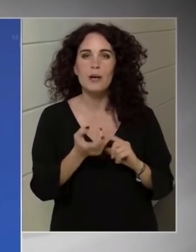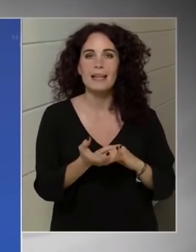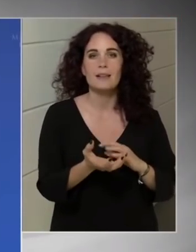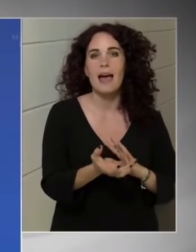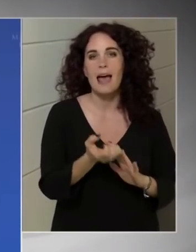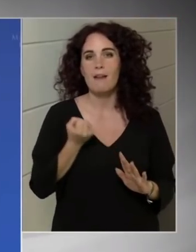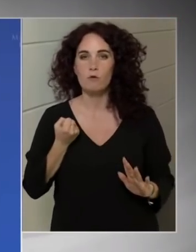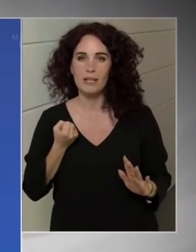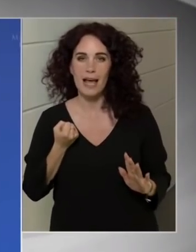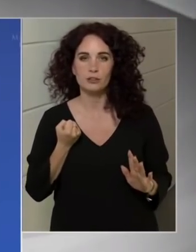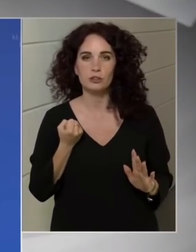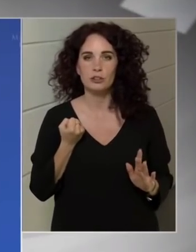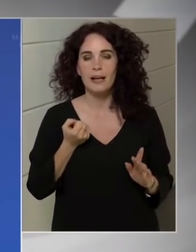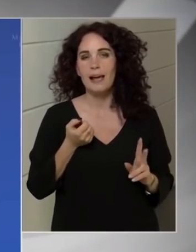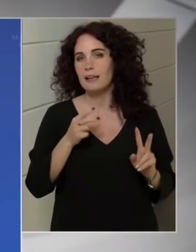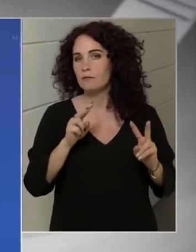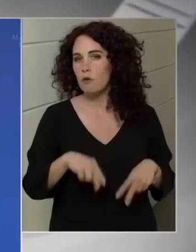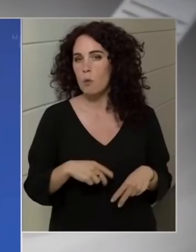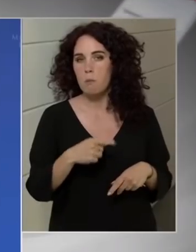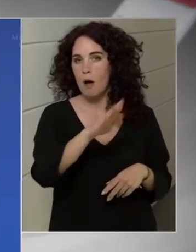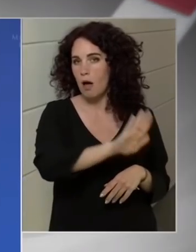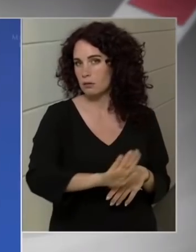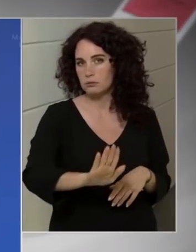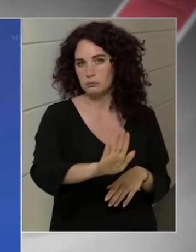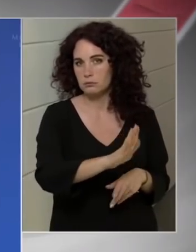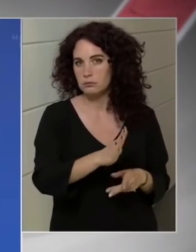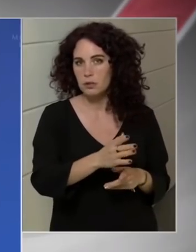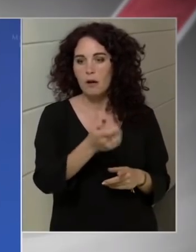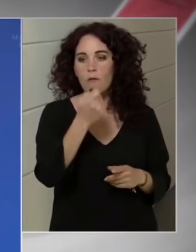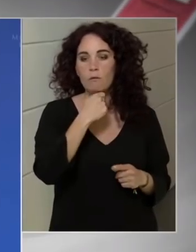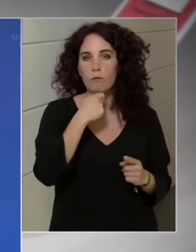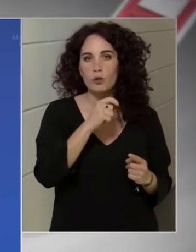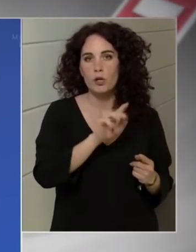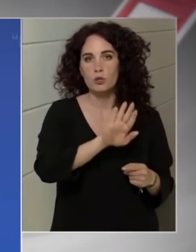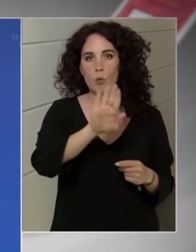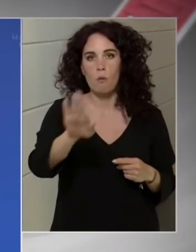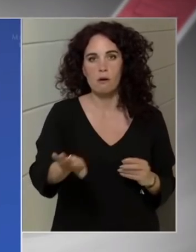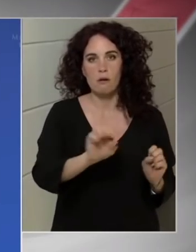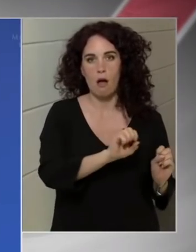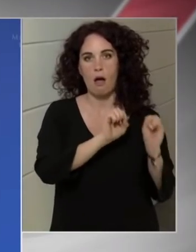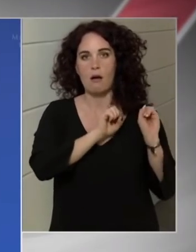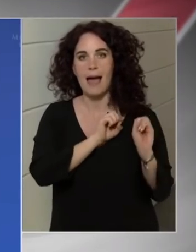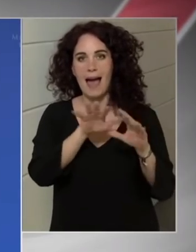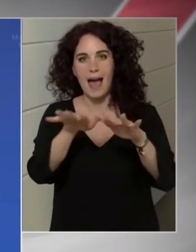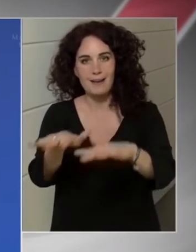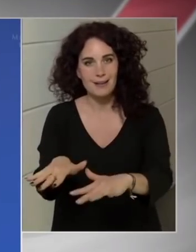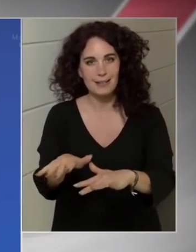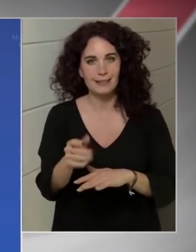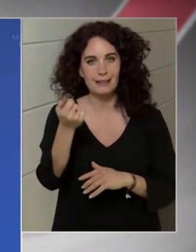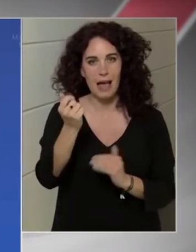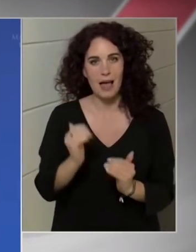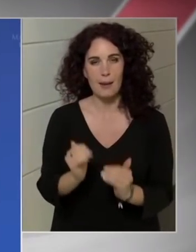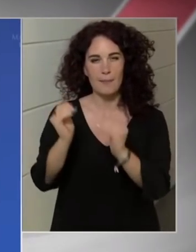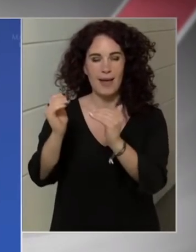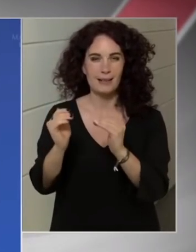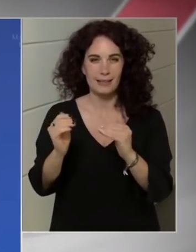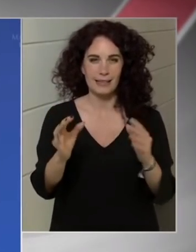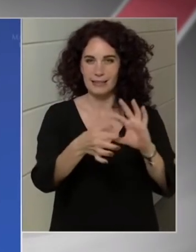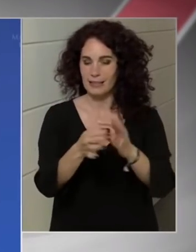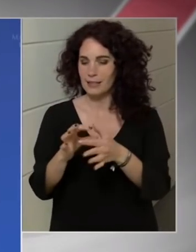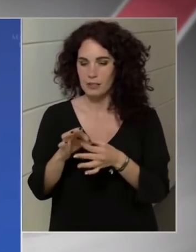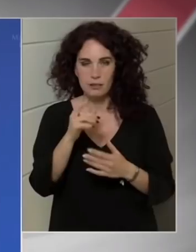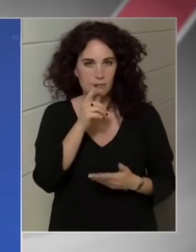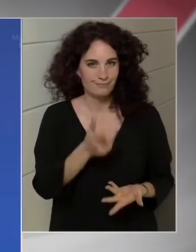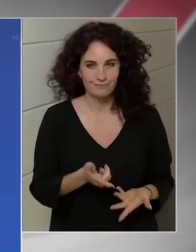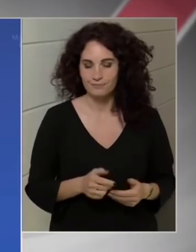mi az extra profitot vonjunk el. Ez nagyon-nagyon fontos, ezért adott esetben nem is gondoljuk, hogy ez a fajta elvonás,